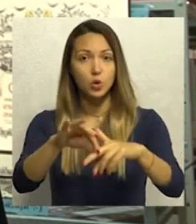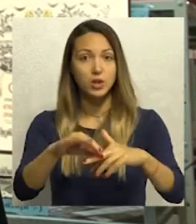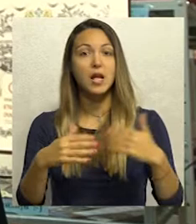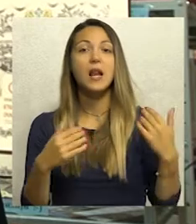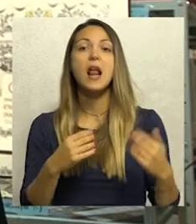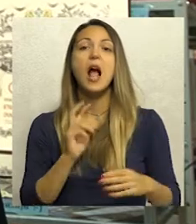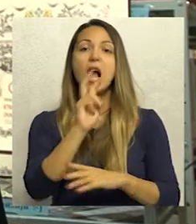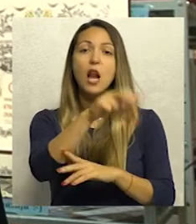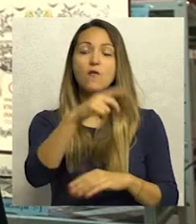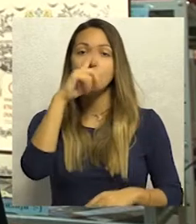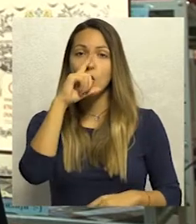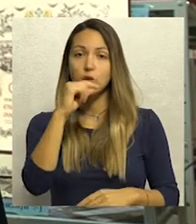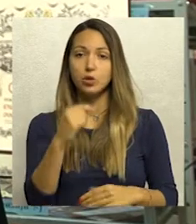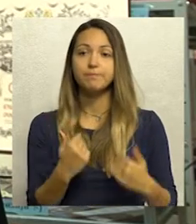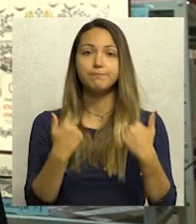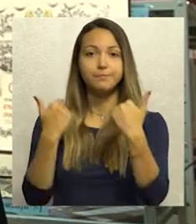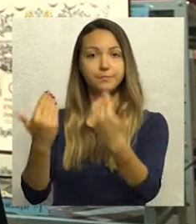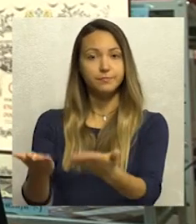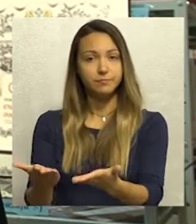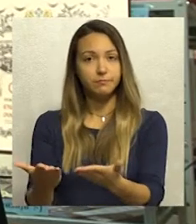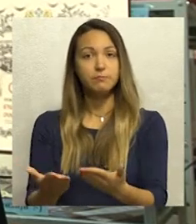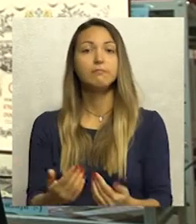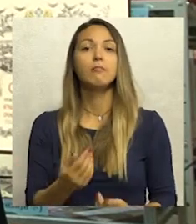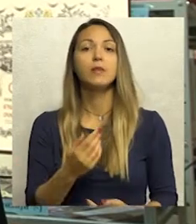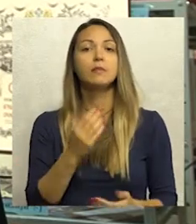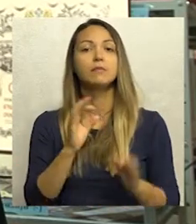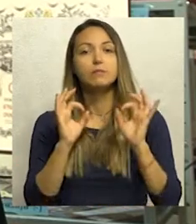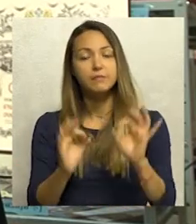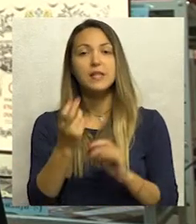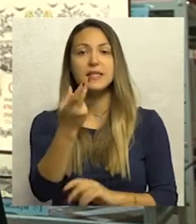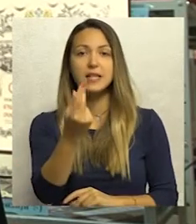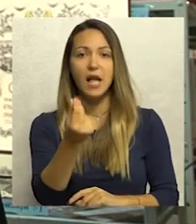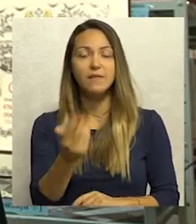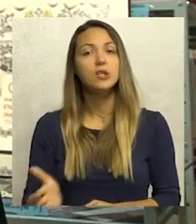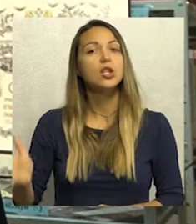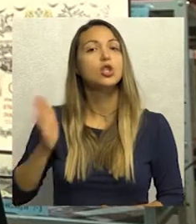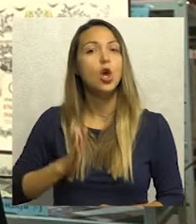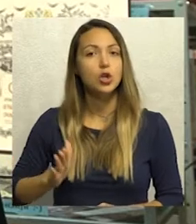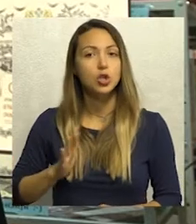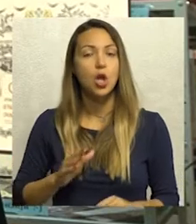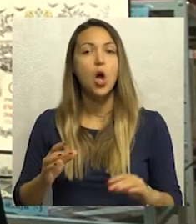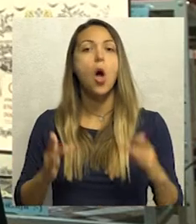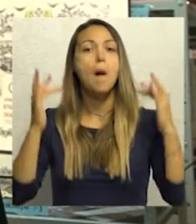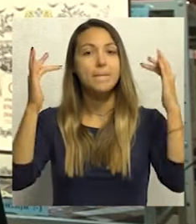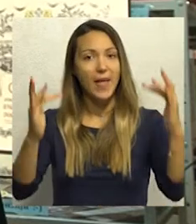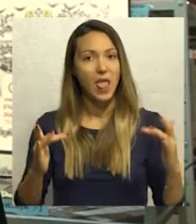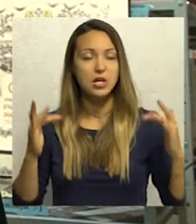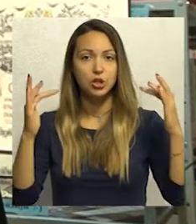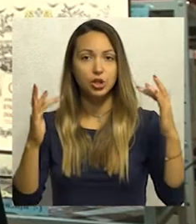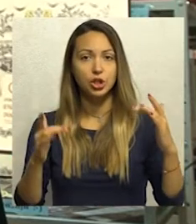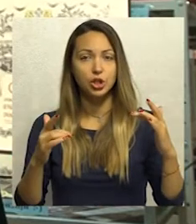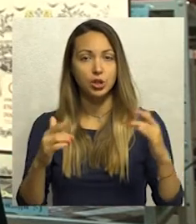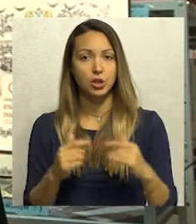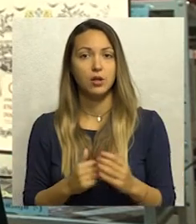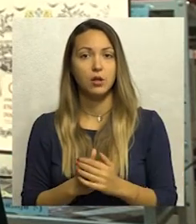Karlovačke opštine, izdvajajući adekvatna sredstva, da se na dostojan način obeleži ovaj